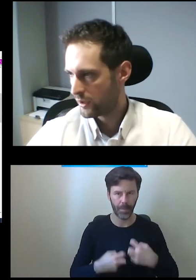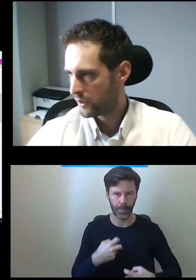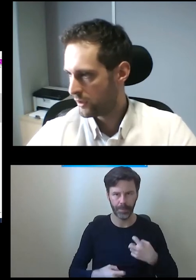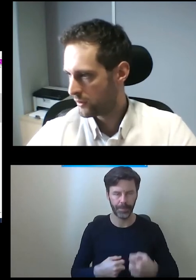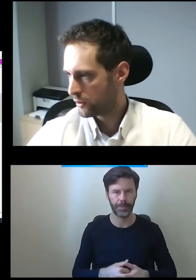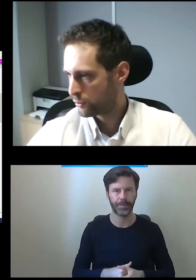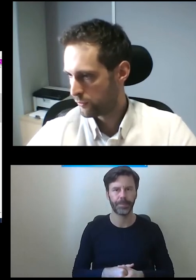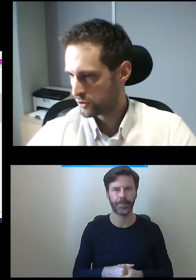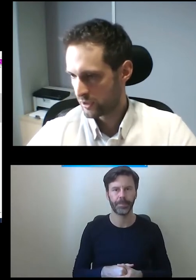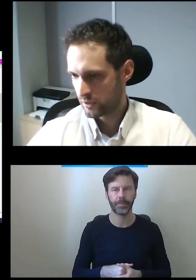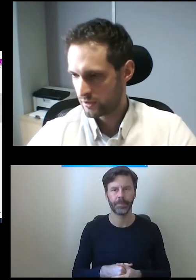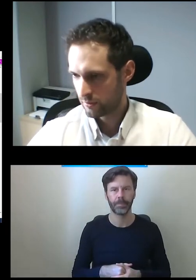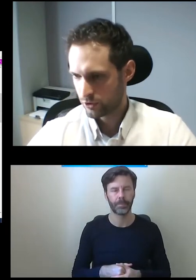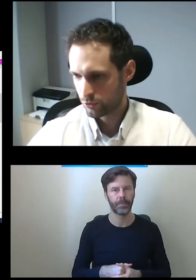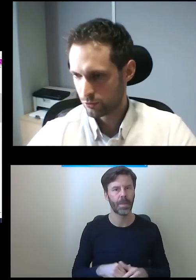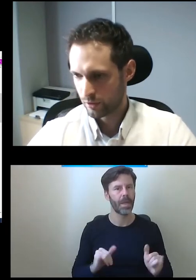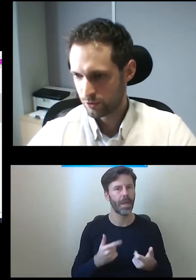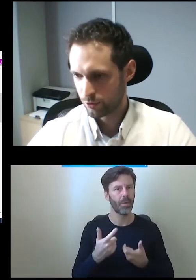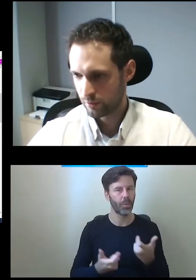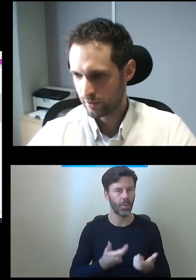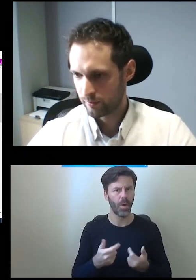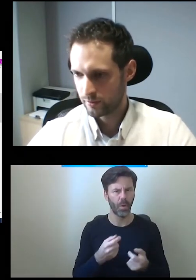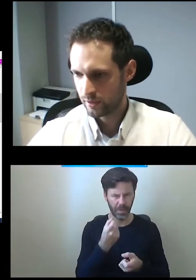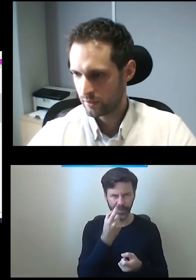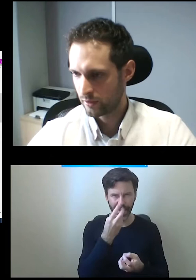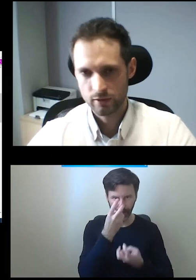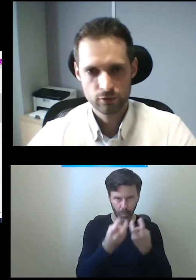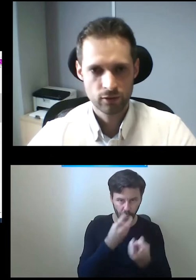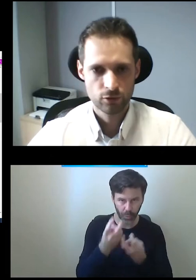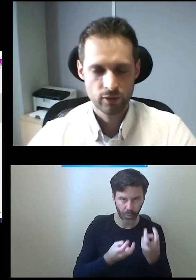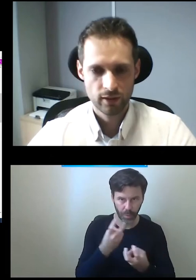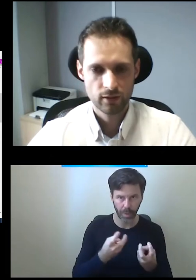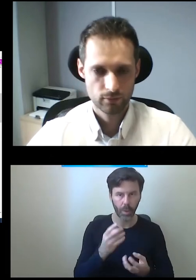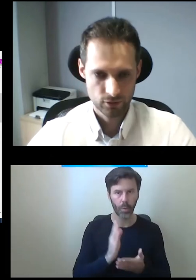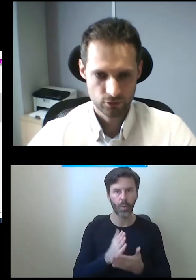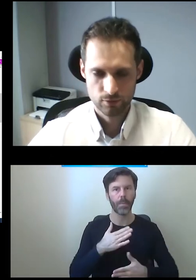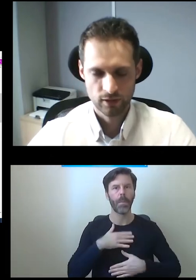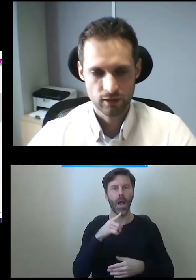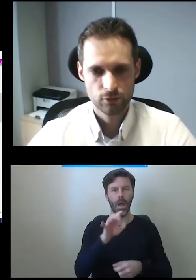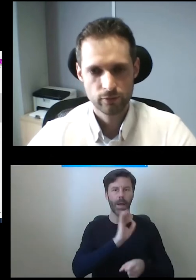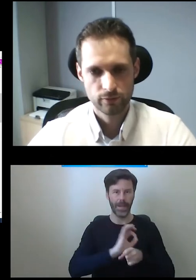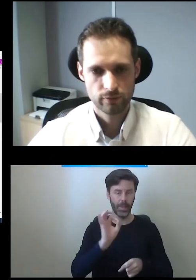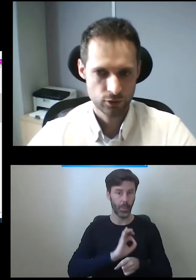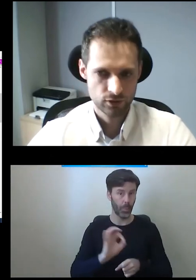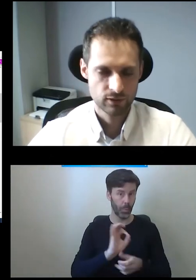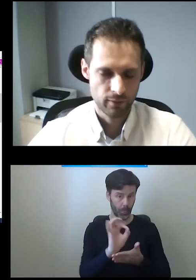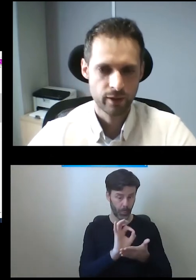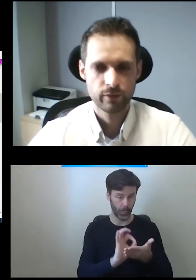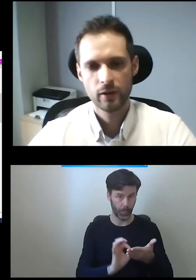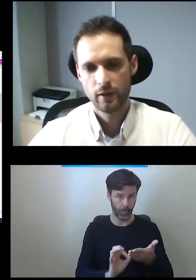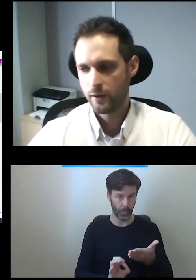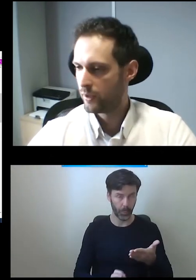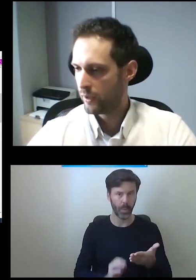i utworzyć taki system. Właśnie go szukam, gdzie go tutaj mam. Ten rysunek dostarczony przez architektów, oczywiście z